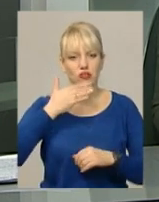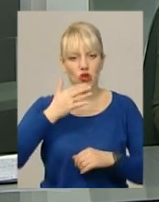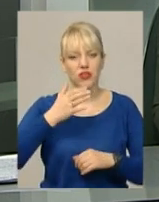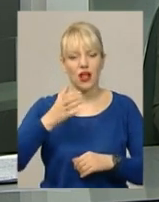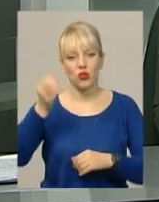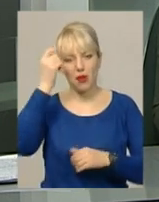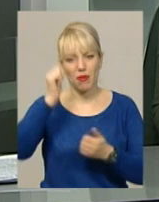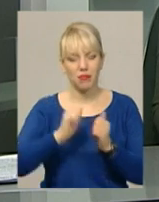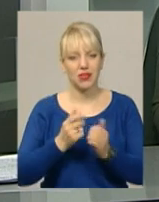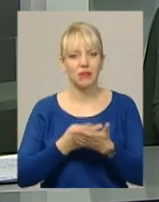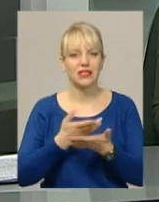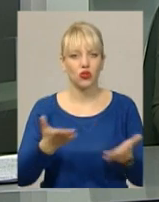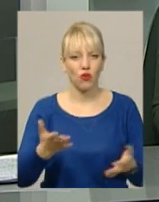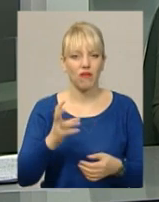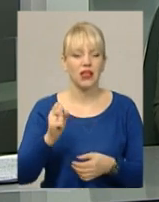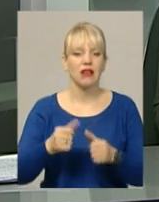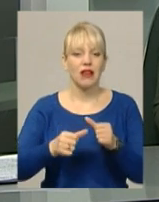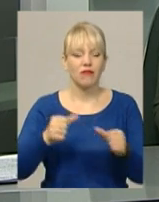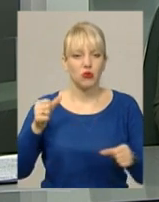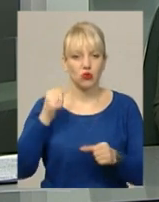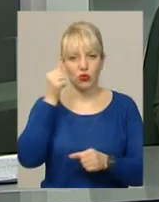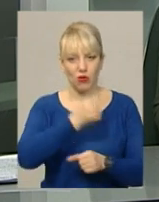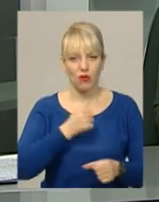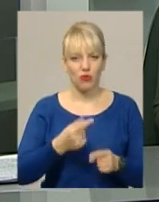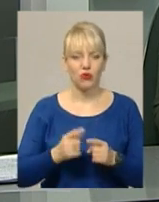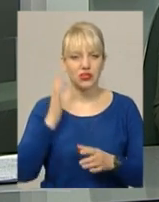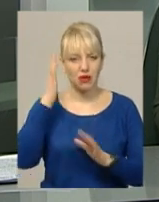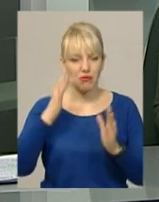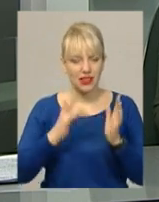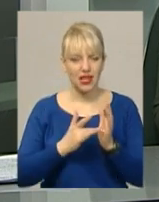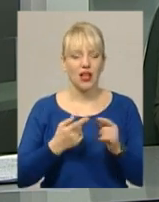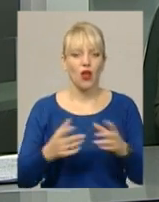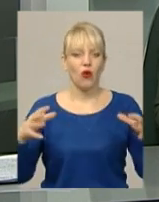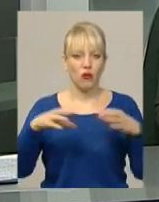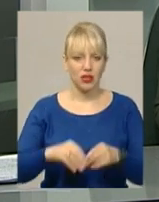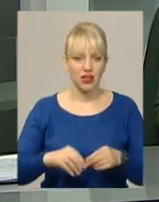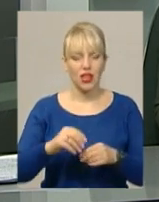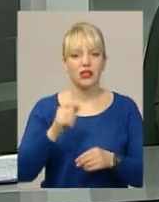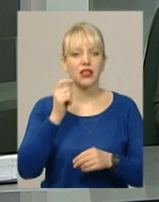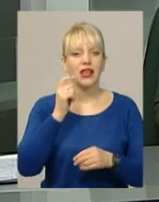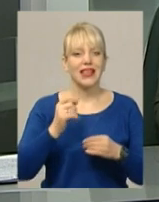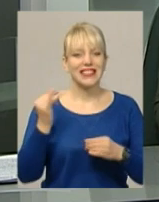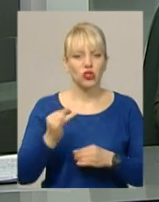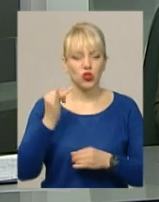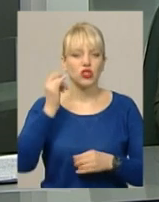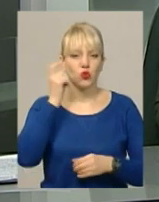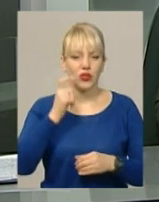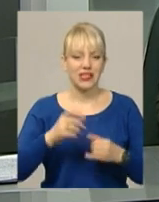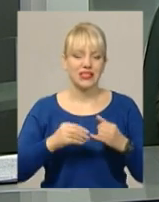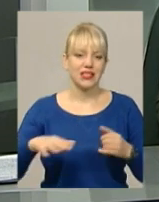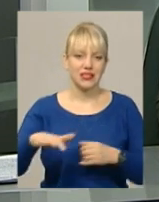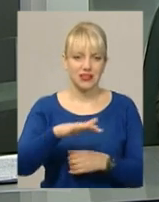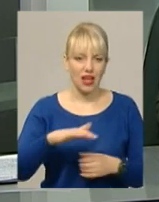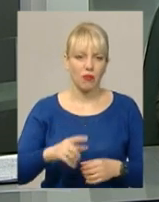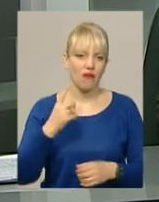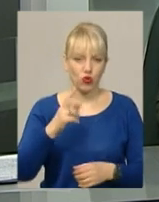наприкінці минулого року. Метою гри ставили символічно об'єднати в одну державу історичні українські землі. Як усе було, бачила Ольга